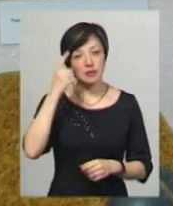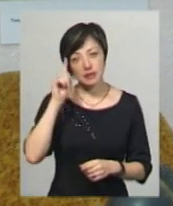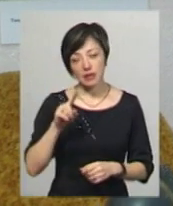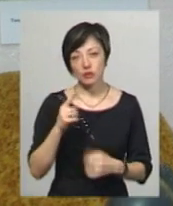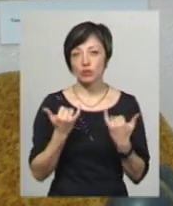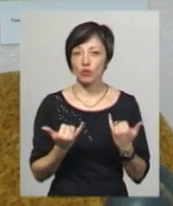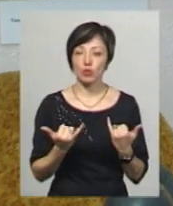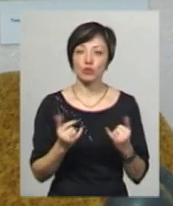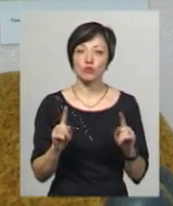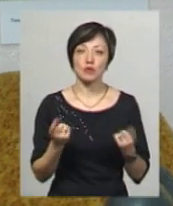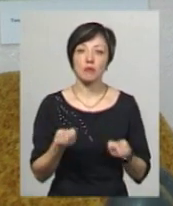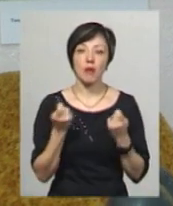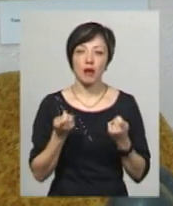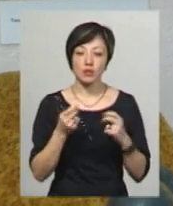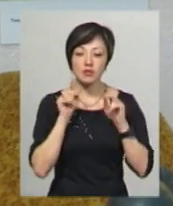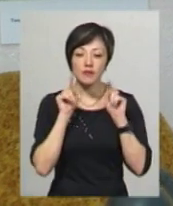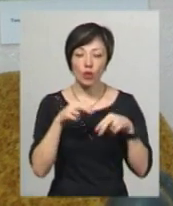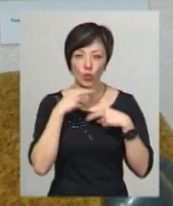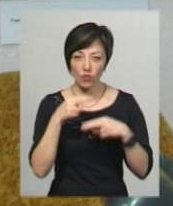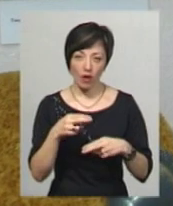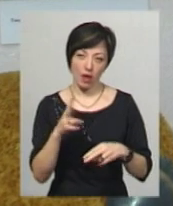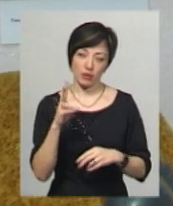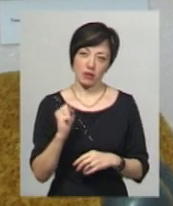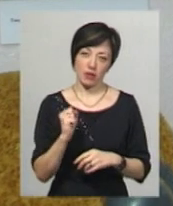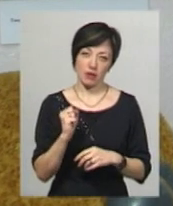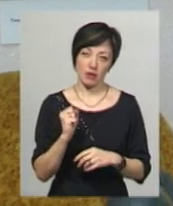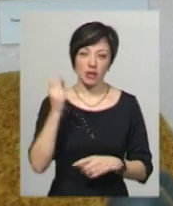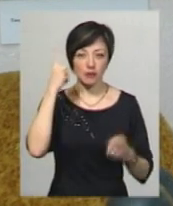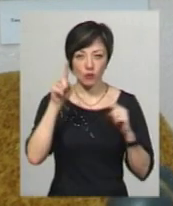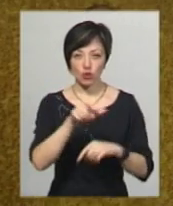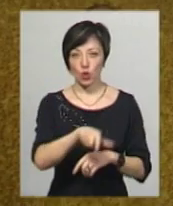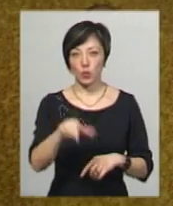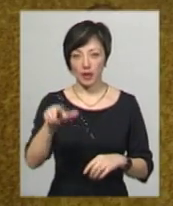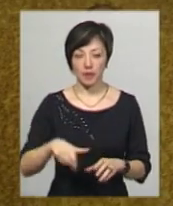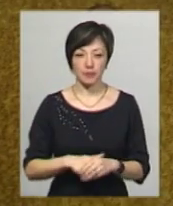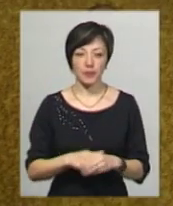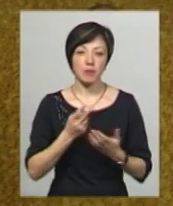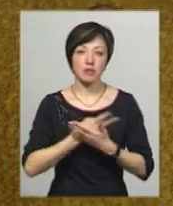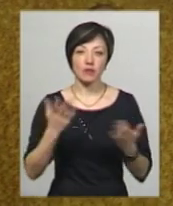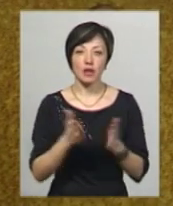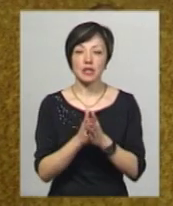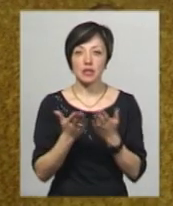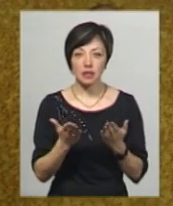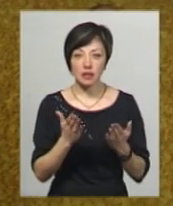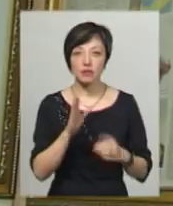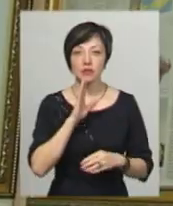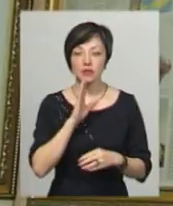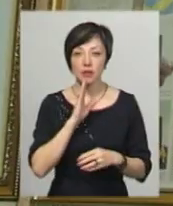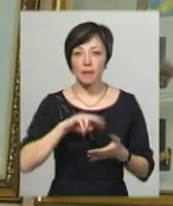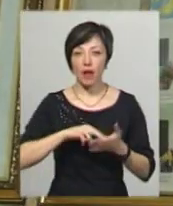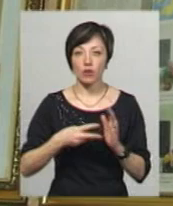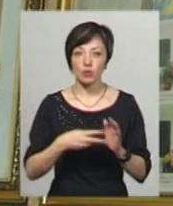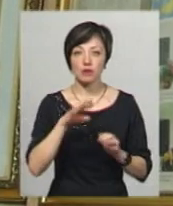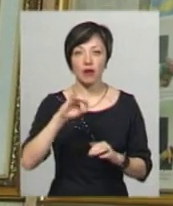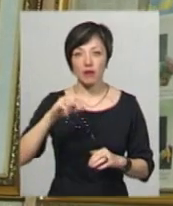Сьогодні чогось мало звертають увагу на творчих людей. Презентувати книгу Світлана Лелях-Бигутова планує